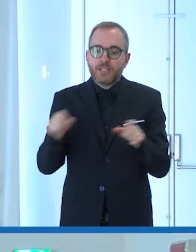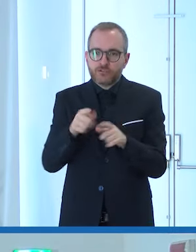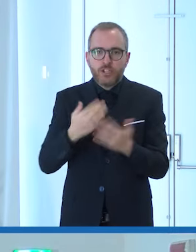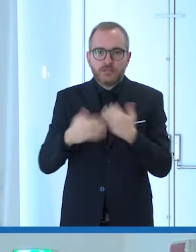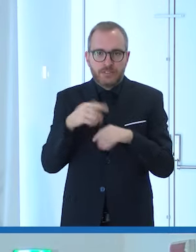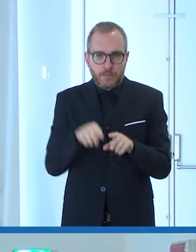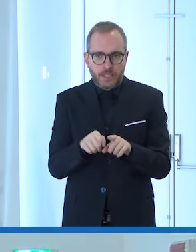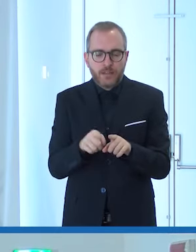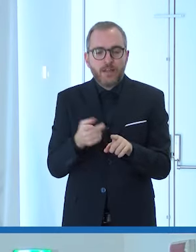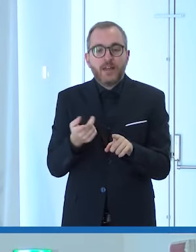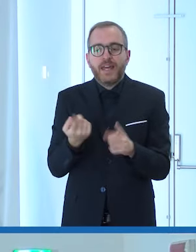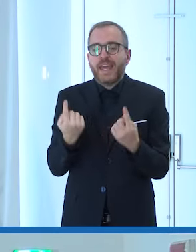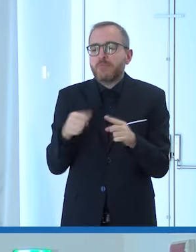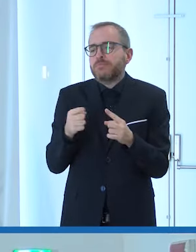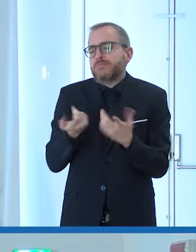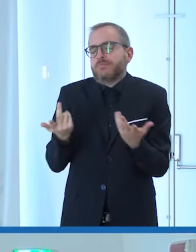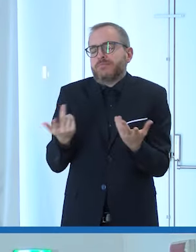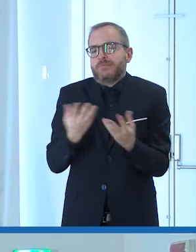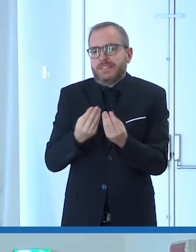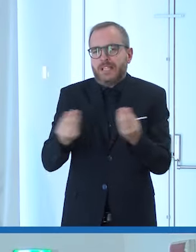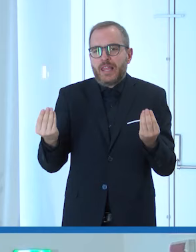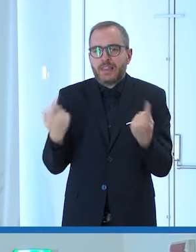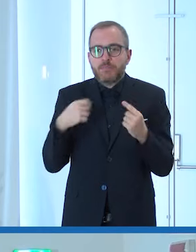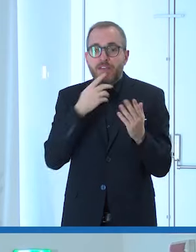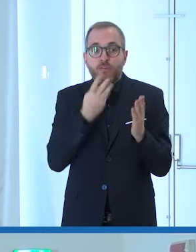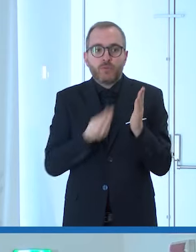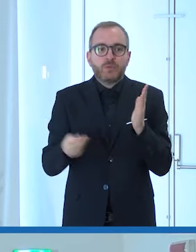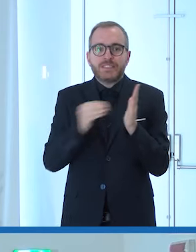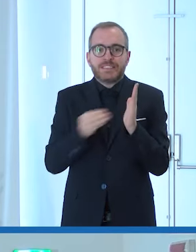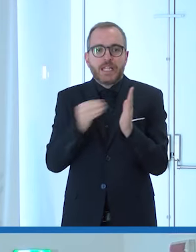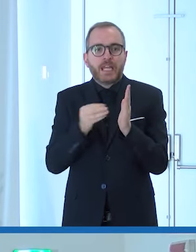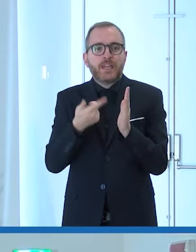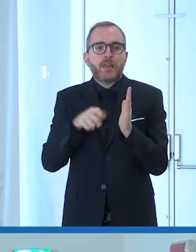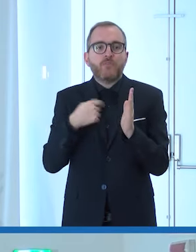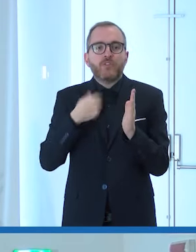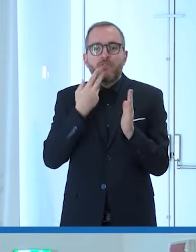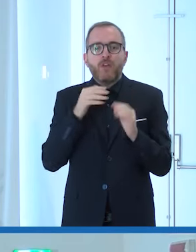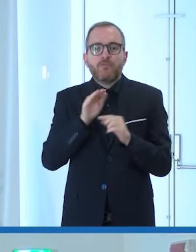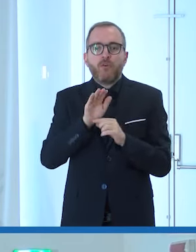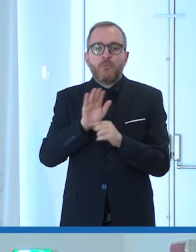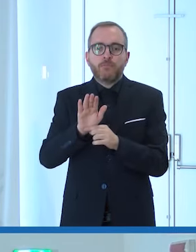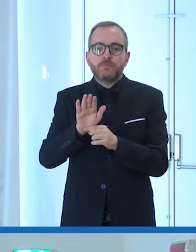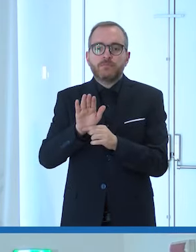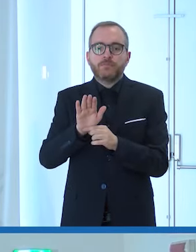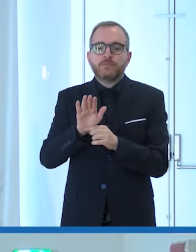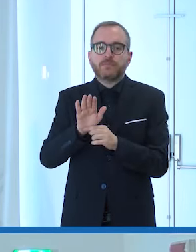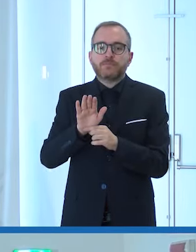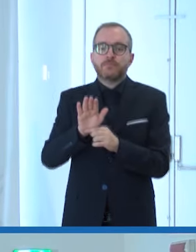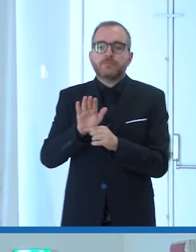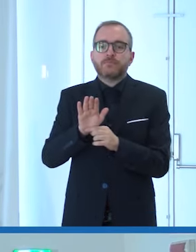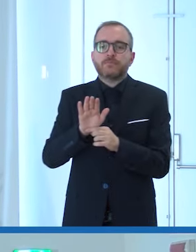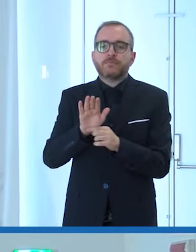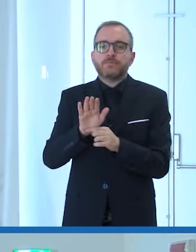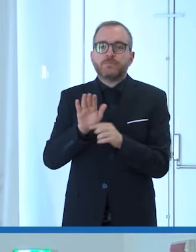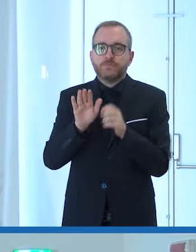Down che sono infiniti ma io li ho voluti inserire solo per mostrare una piccola parte guardate come cambia il mondo se noi